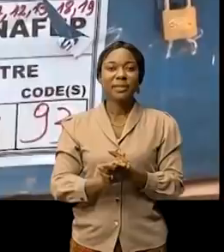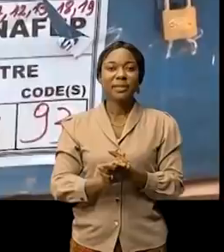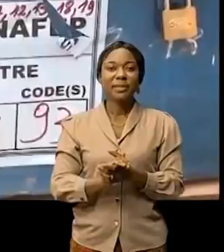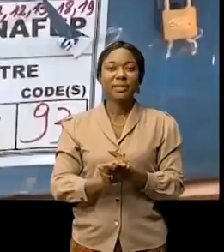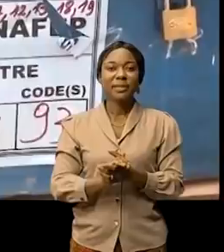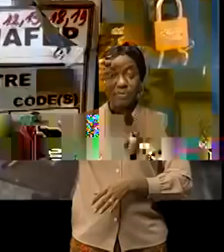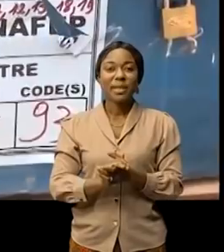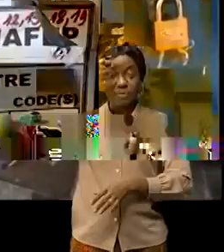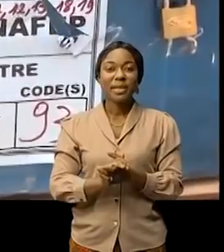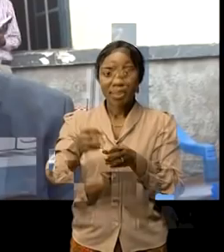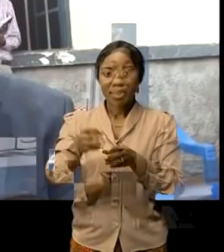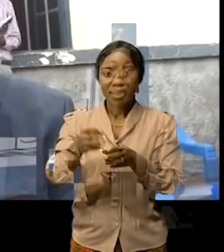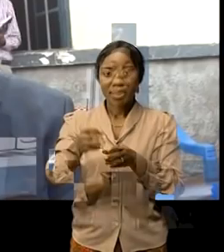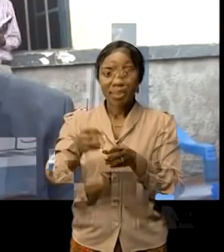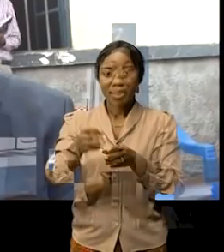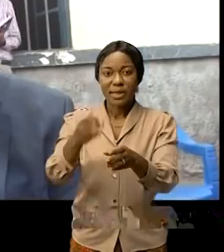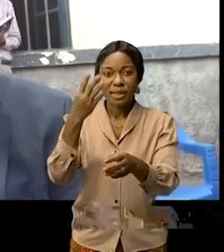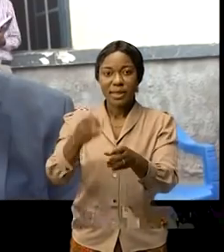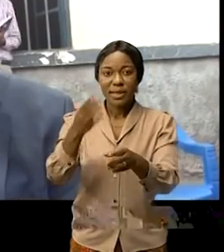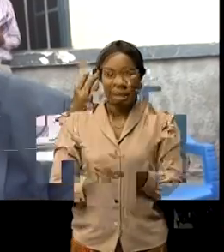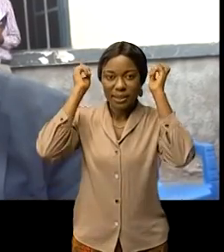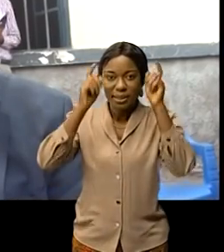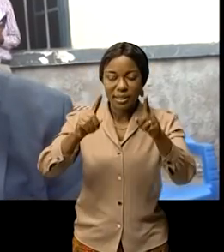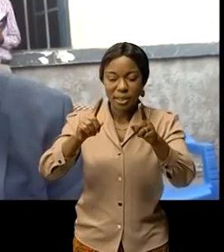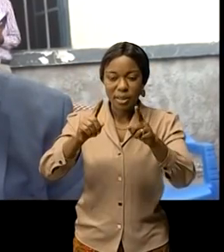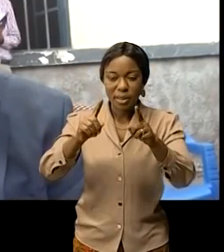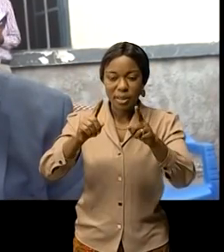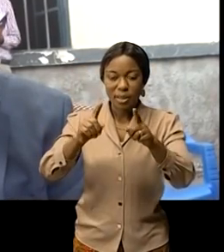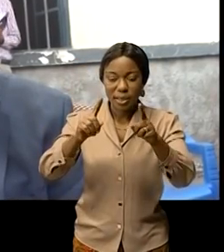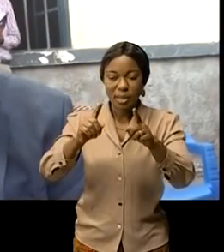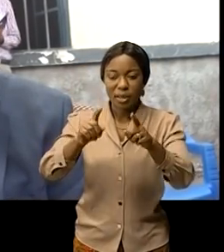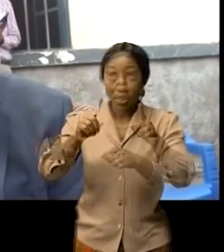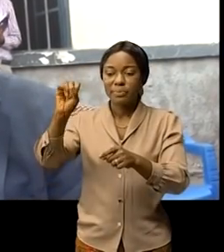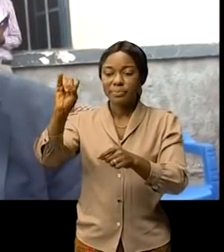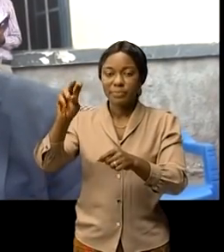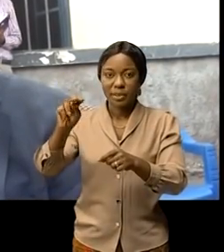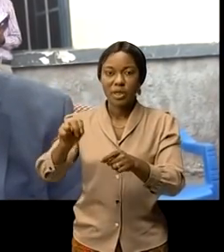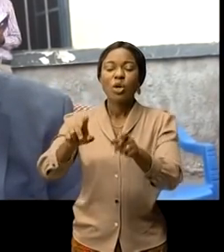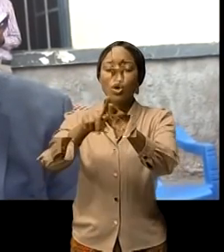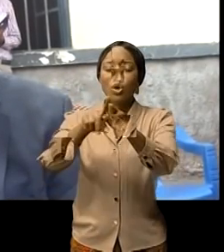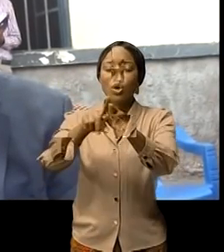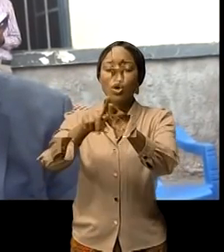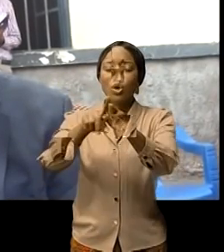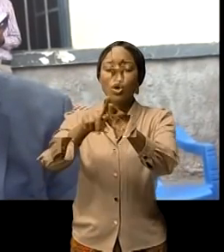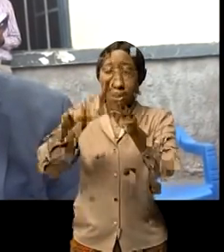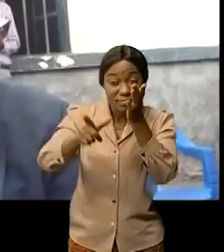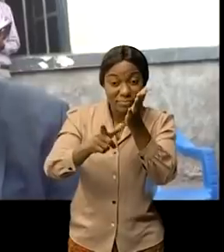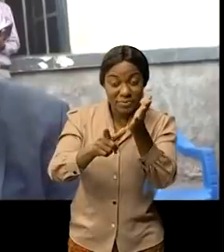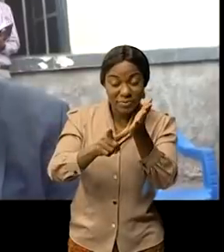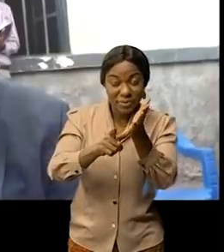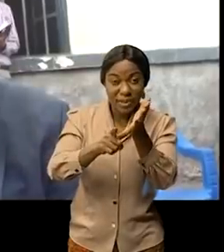province éducation de l'Omami le gouverneur le maire Edouard Mounoumba la